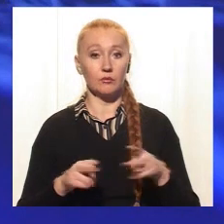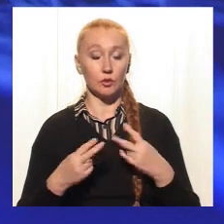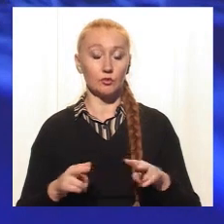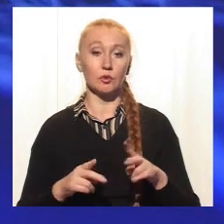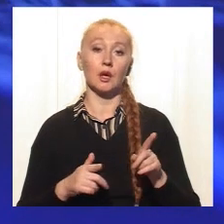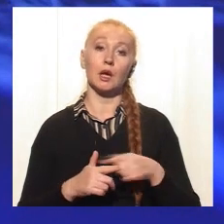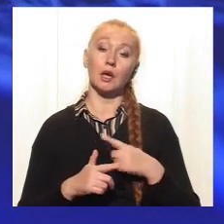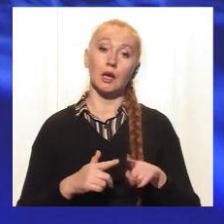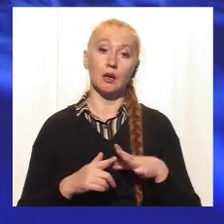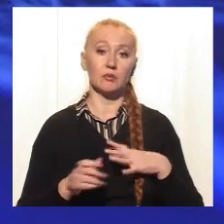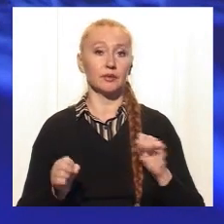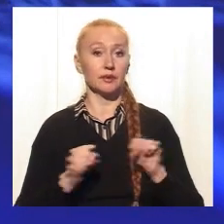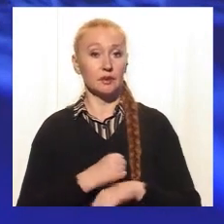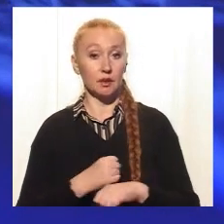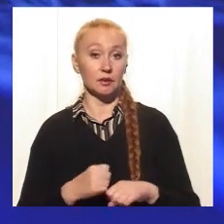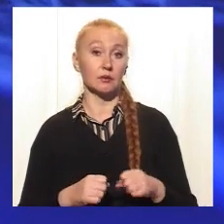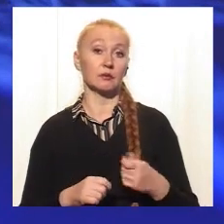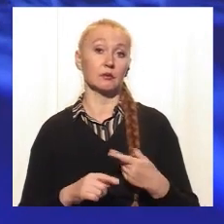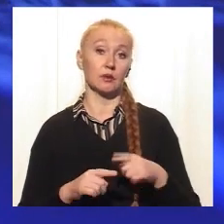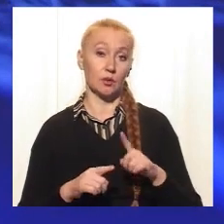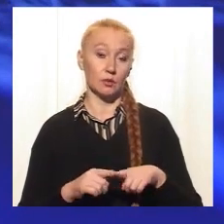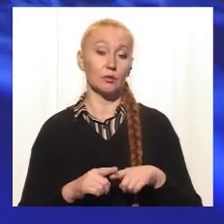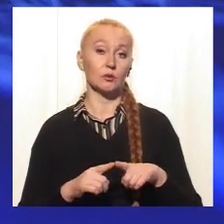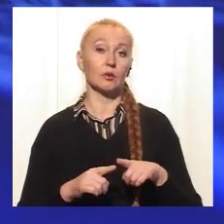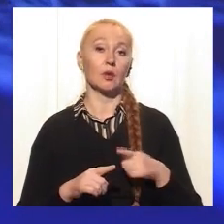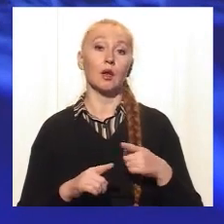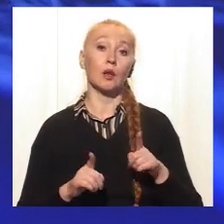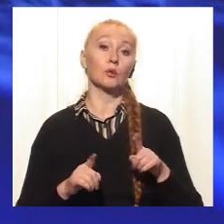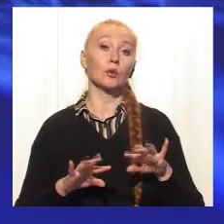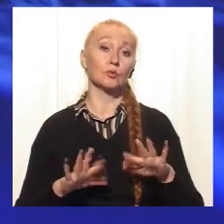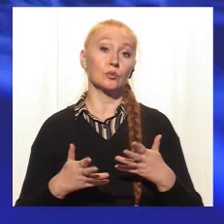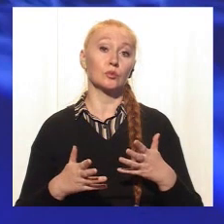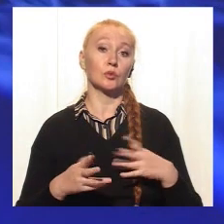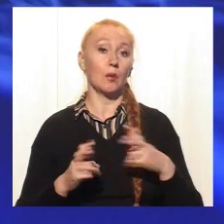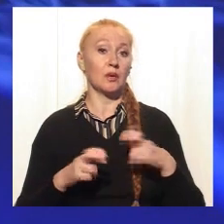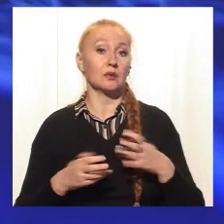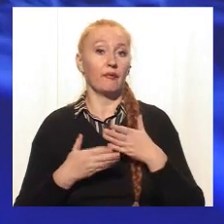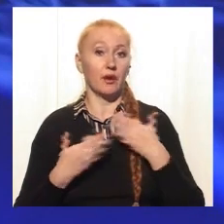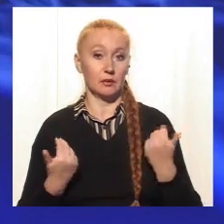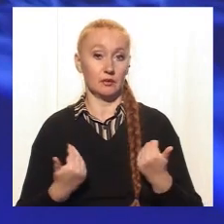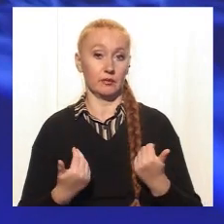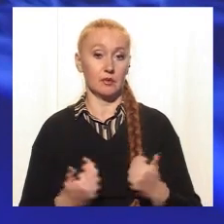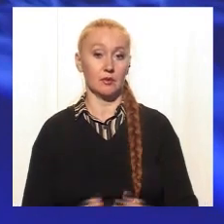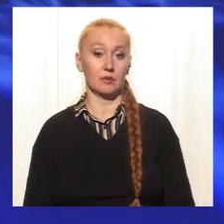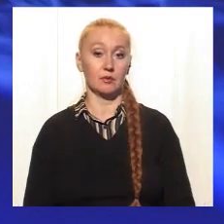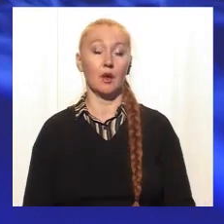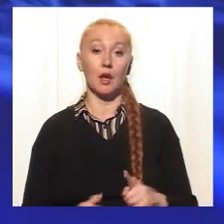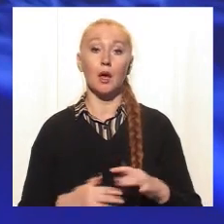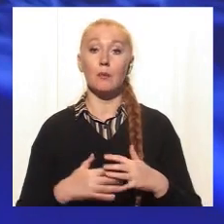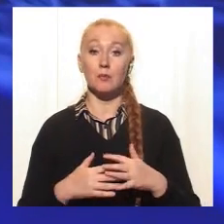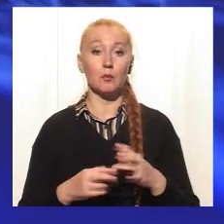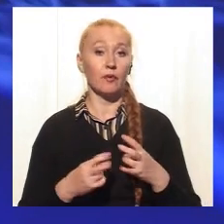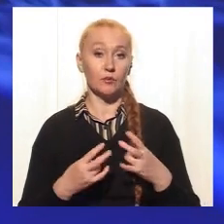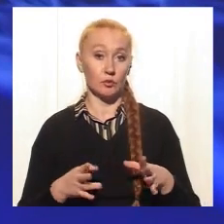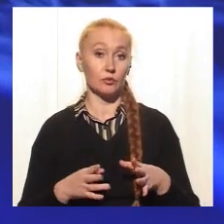чи Тоже, ізнасилування. Ну, і так случилось, там, нет презерватива, да, і беременность